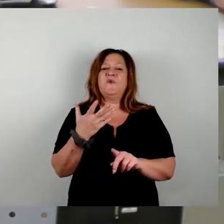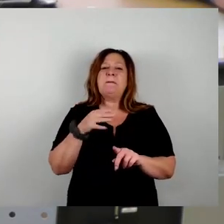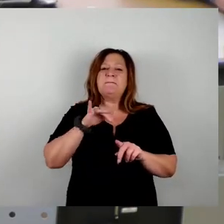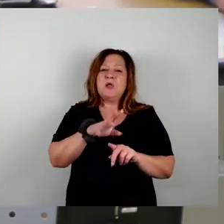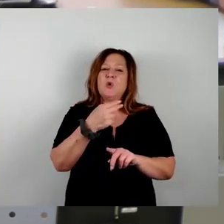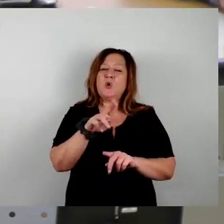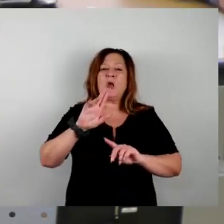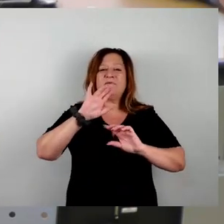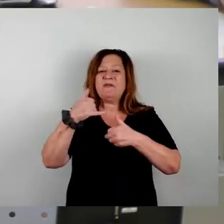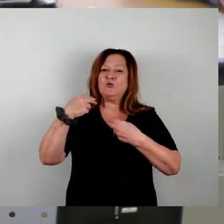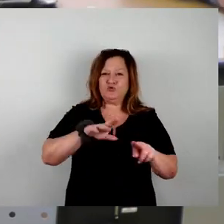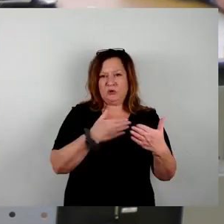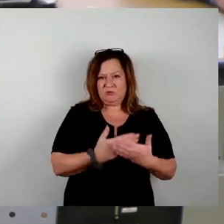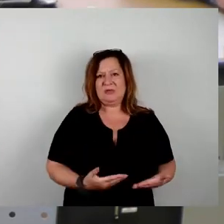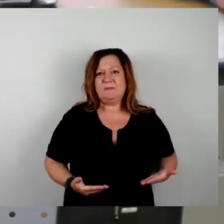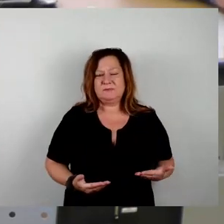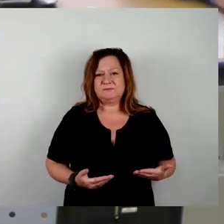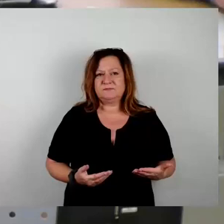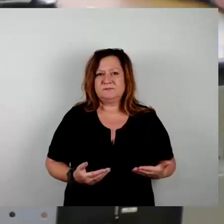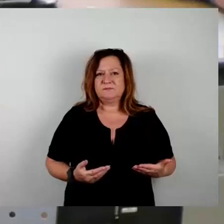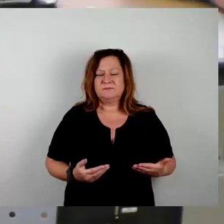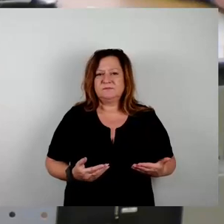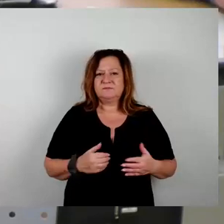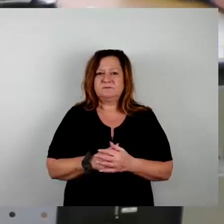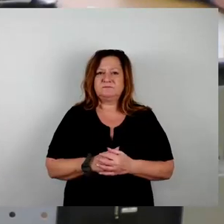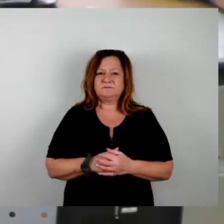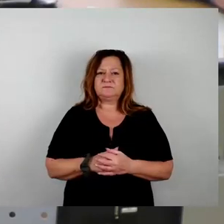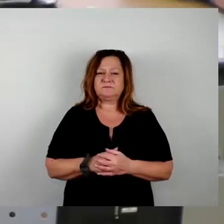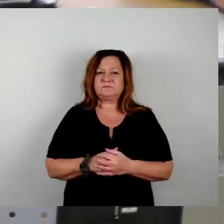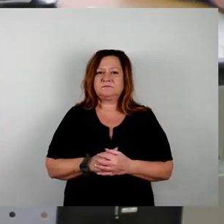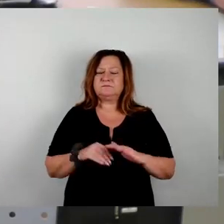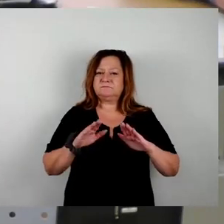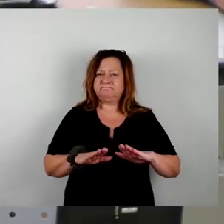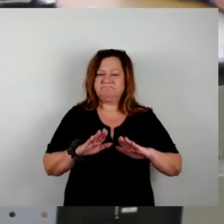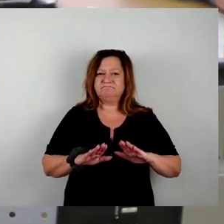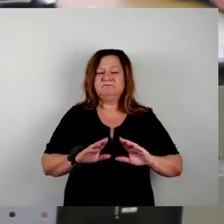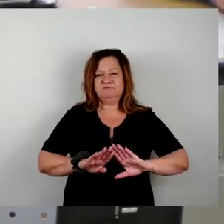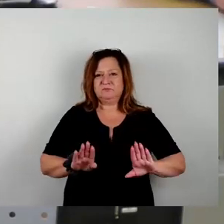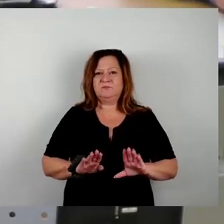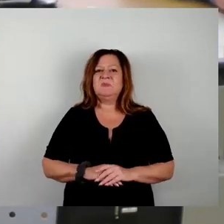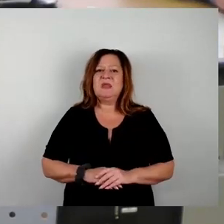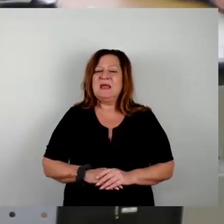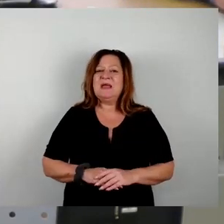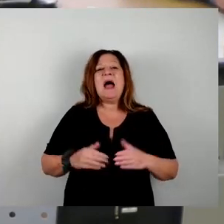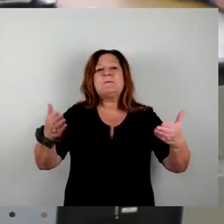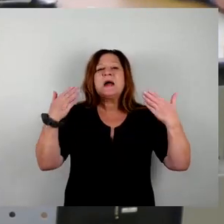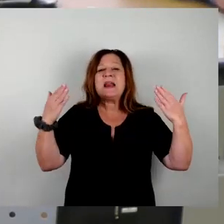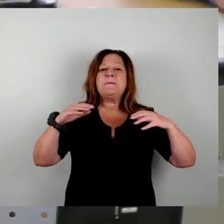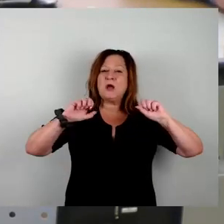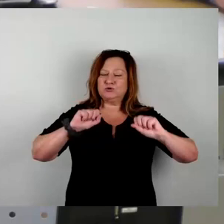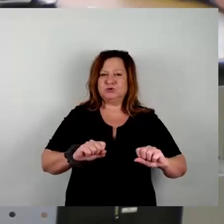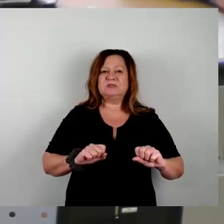Verfügung zu stellen. Kommen Sie bitte langsam zum Schluss. In der Konsequenz unserer bisherigen Beschlüsse zum Klimaschutz muss man